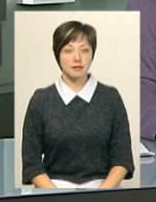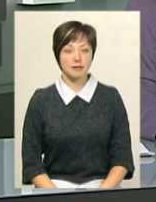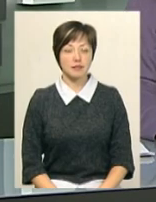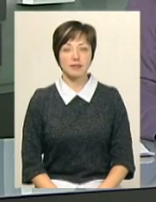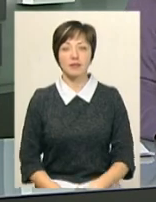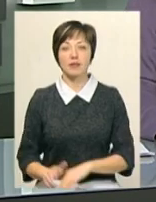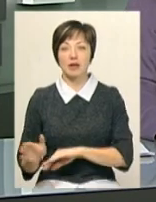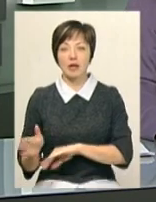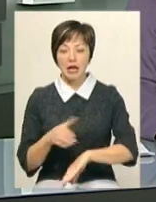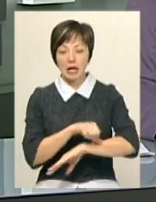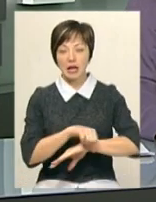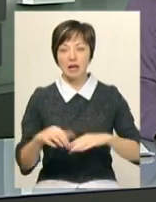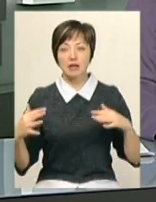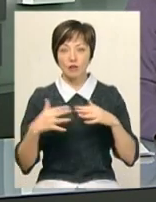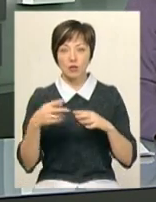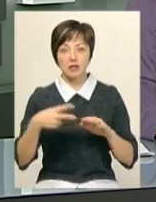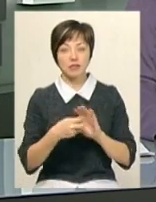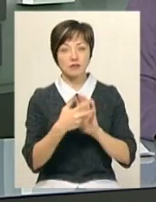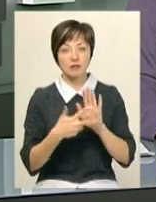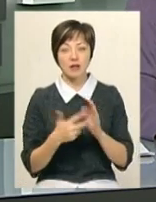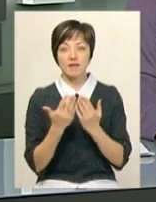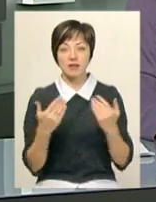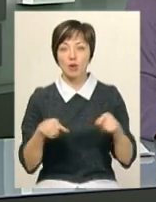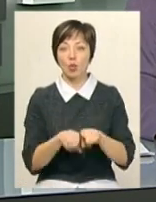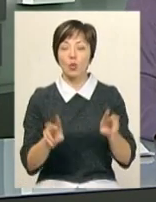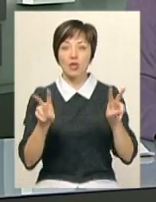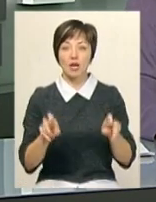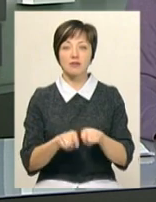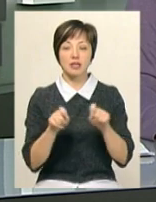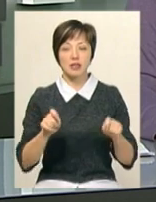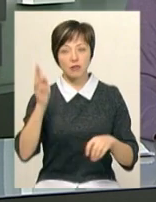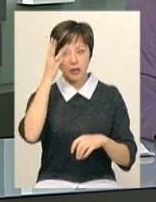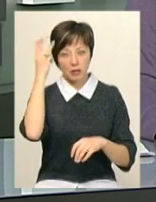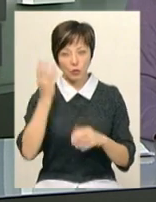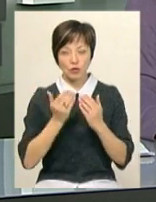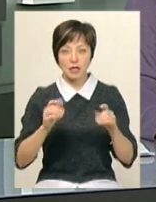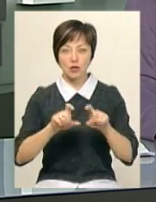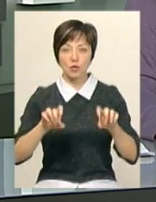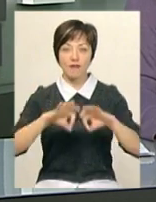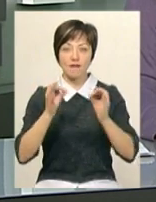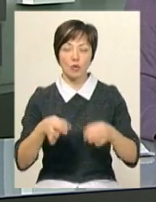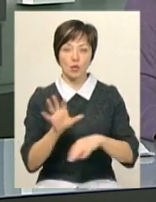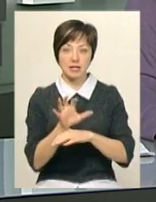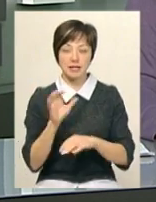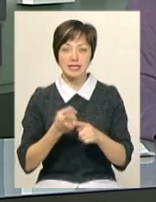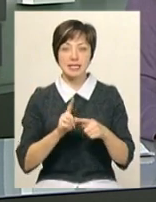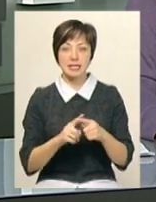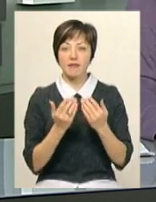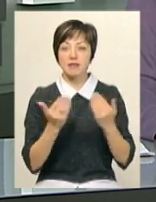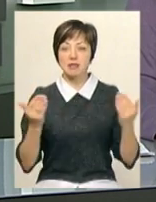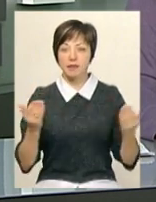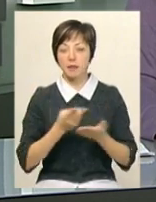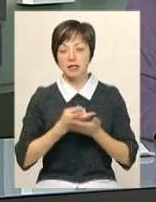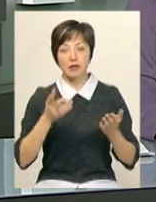Лінія фронту – рік 2018. Виставку із такою назвою відкрили у Хмельницькому музеї студії фотомистецтва. Ця експозиція